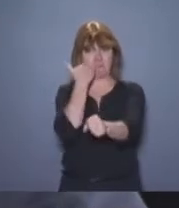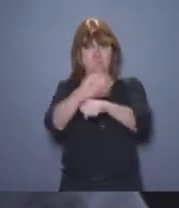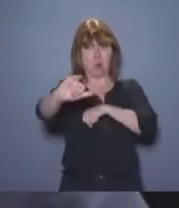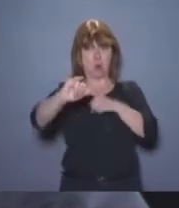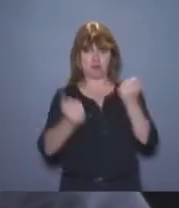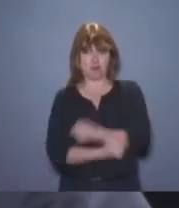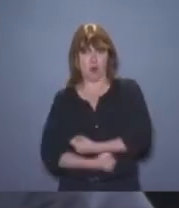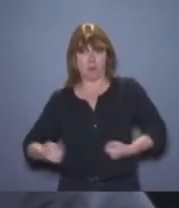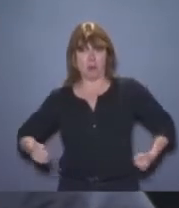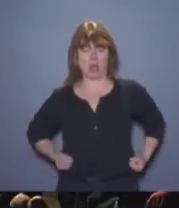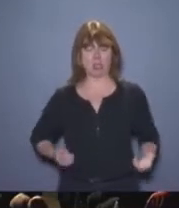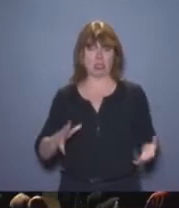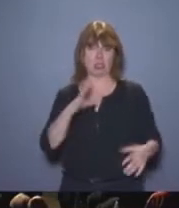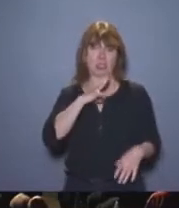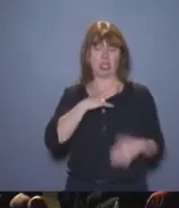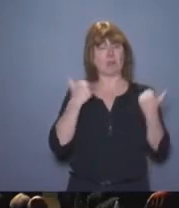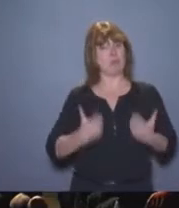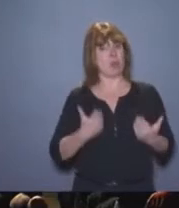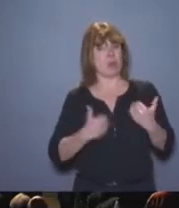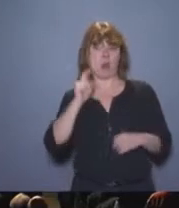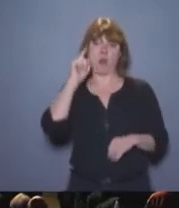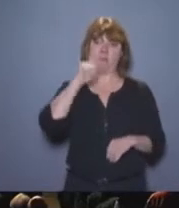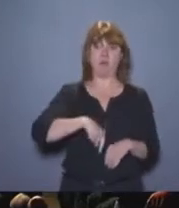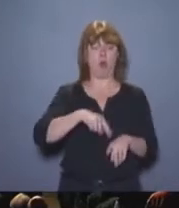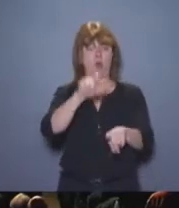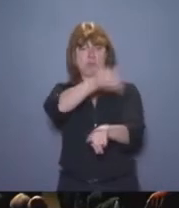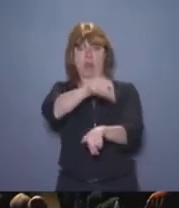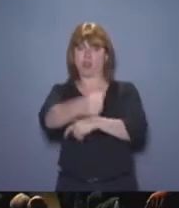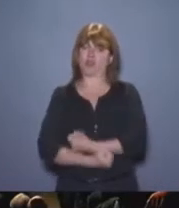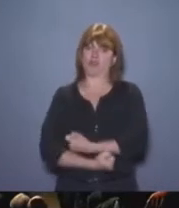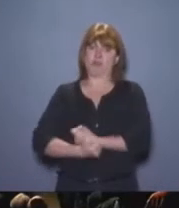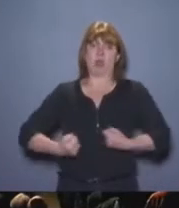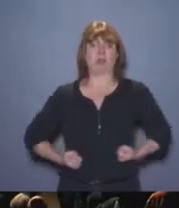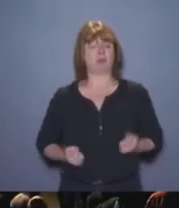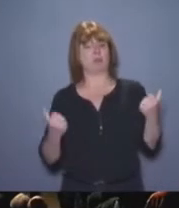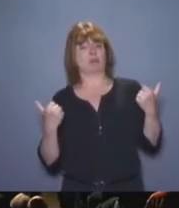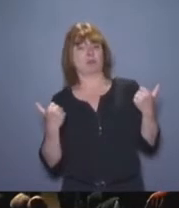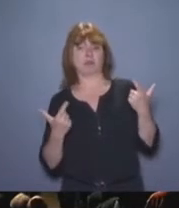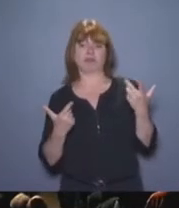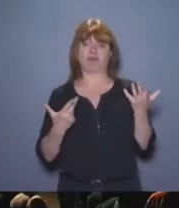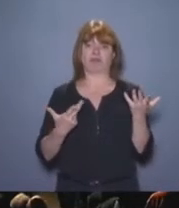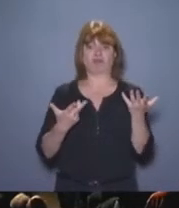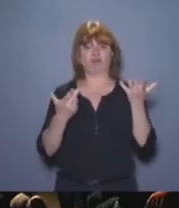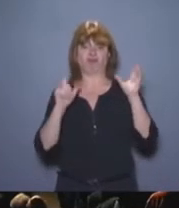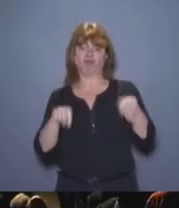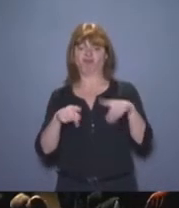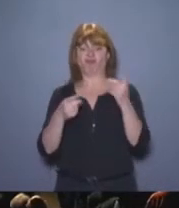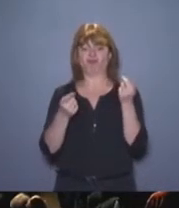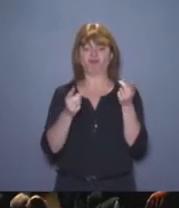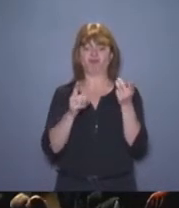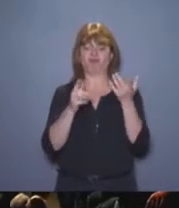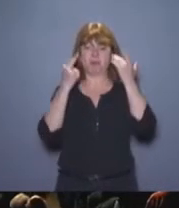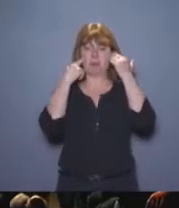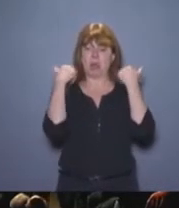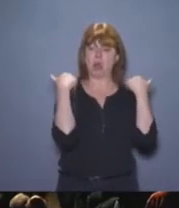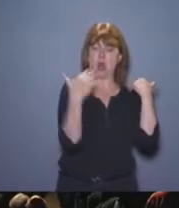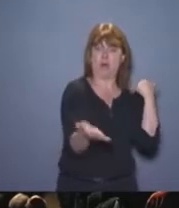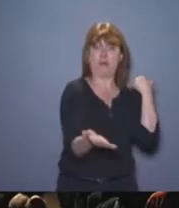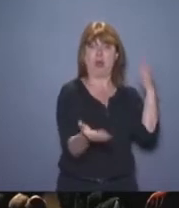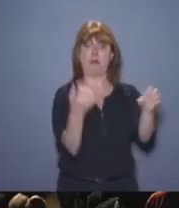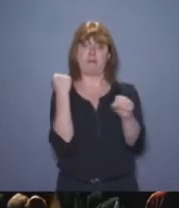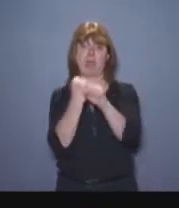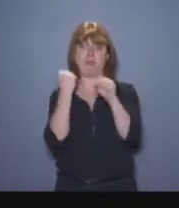réalité vous êtes déplanqué, et que dorénavant il faut que vous cédiez,